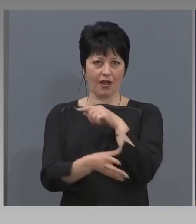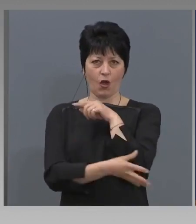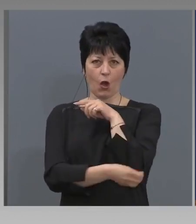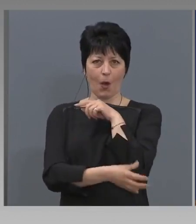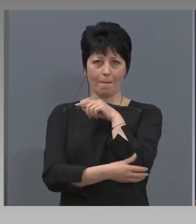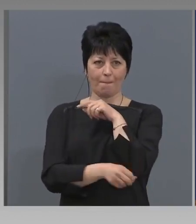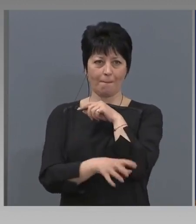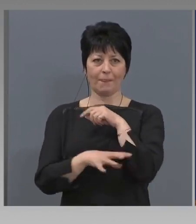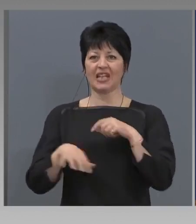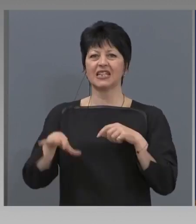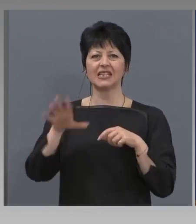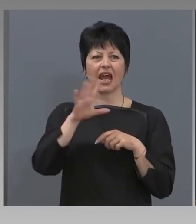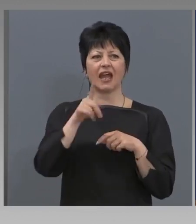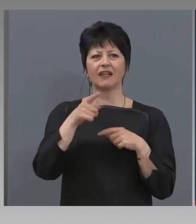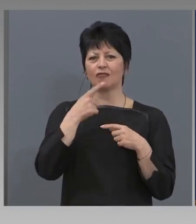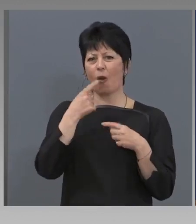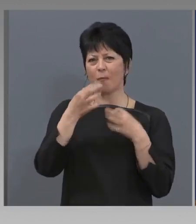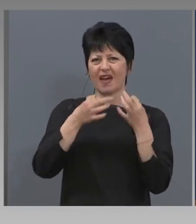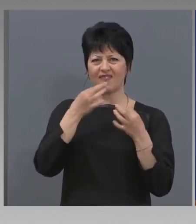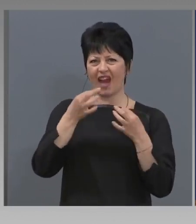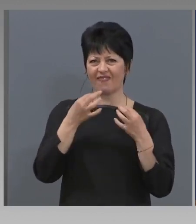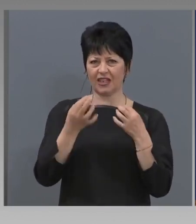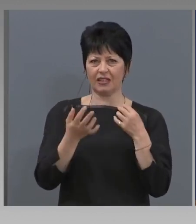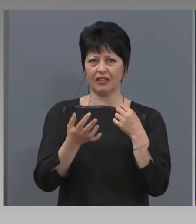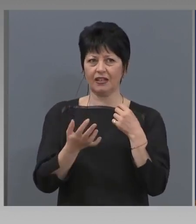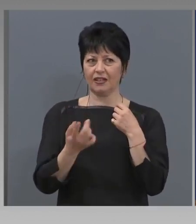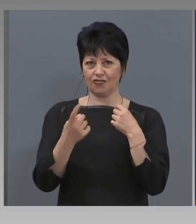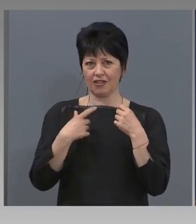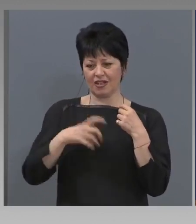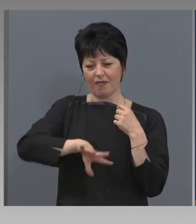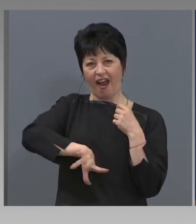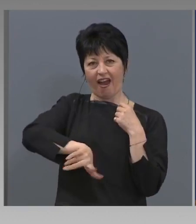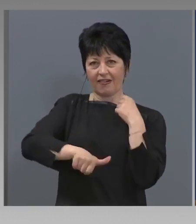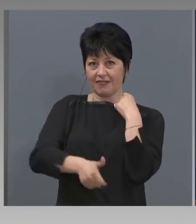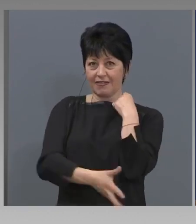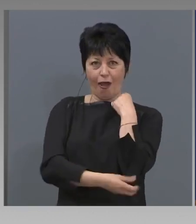и като се ни обявявате за кратция, ма ром министър не е и мало до сега.